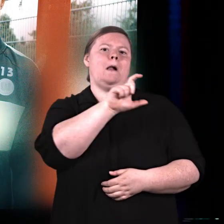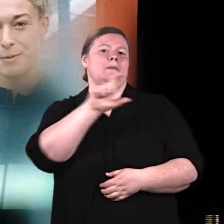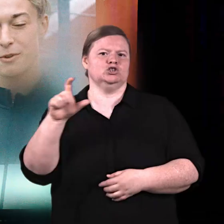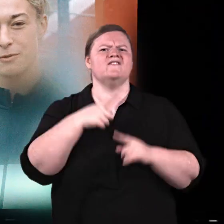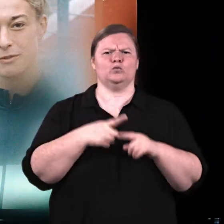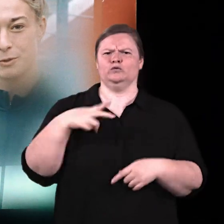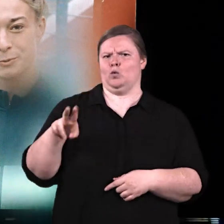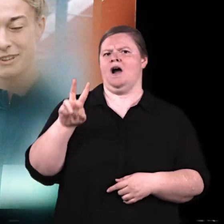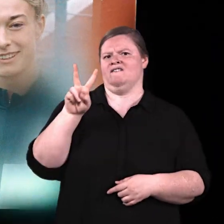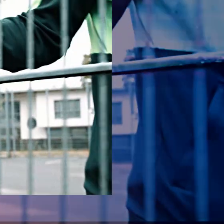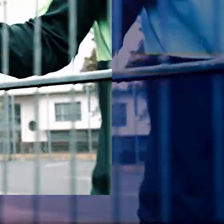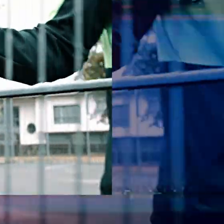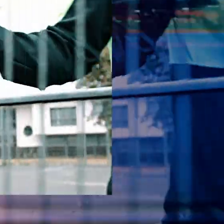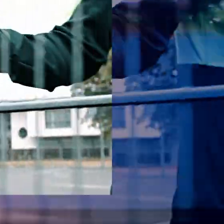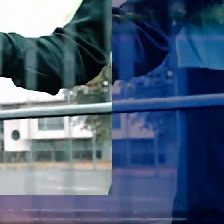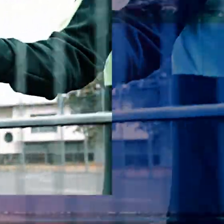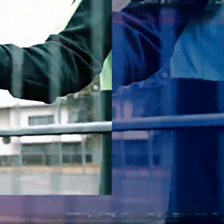kicken wir zusammen beim VfL Wolfsburg.